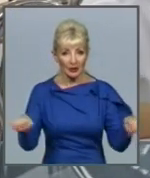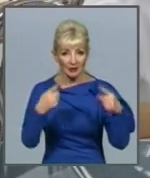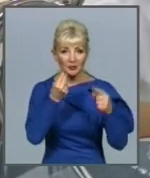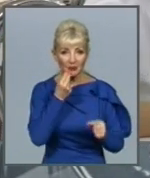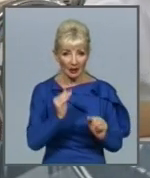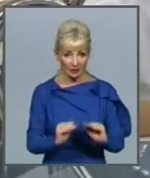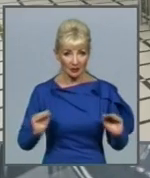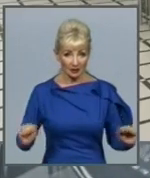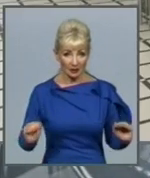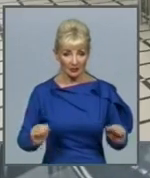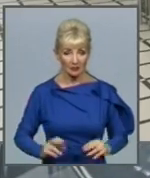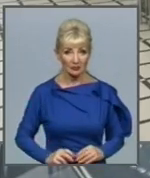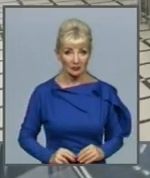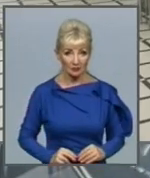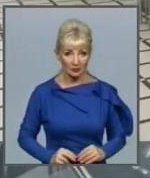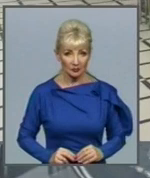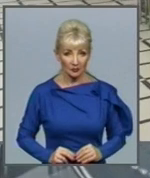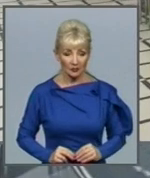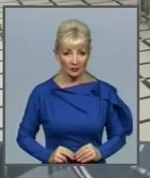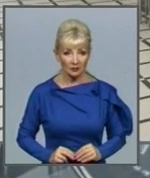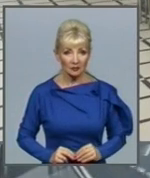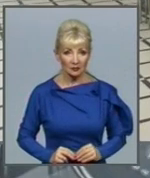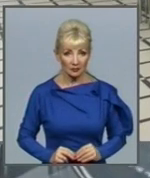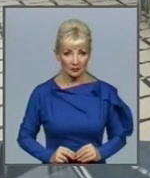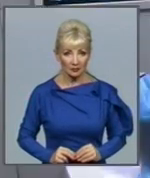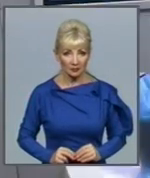Юлія Біла та Віктор Ноздрачов, Харківське ізвісті.